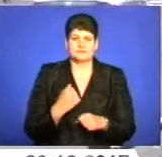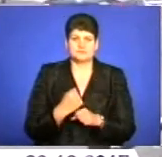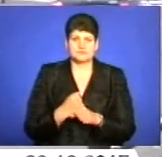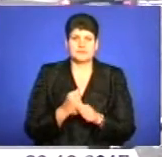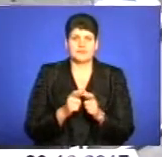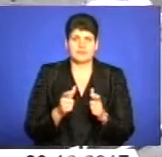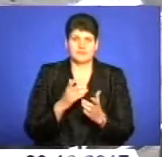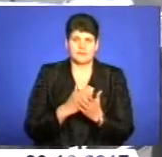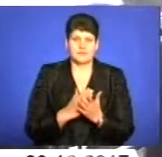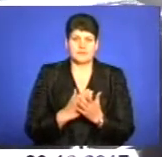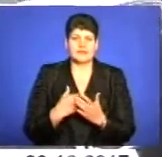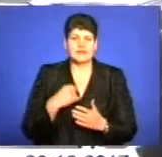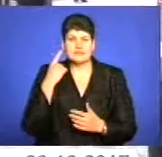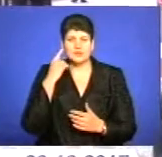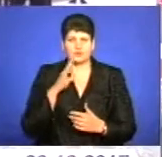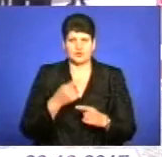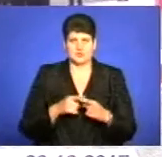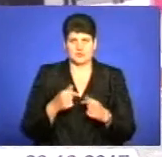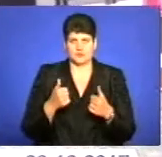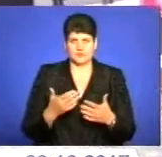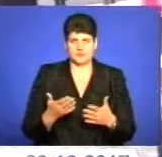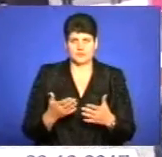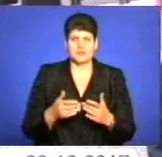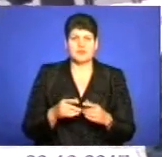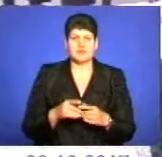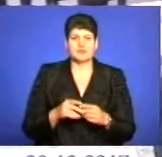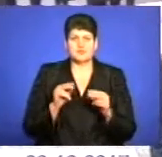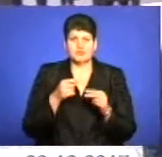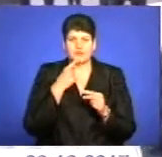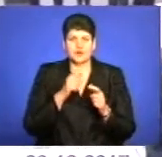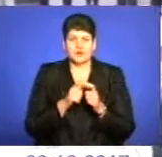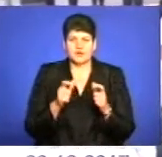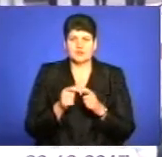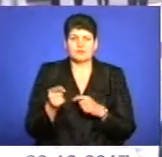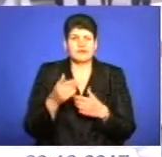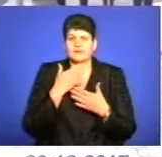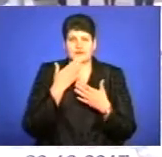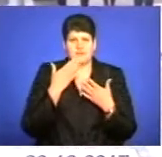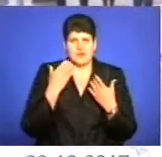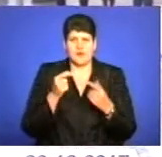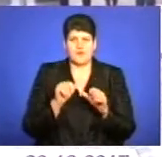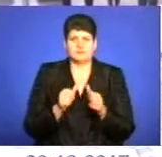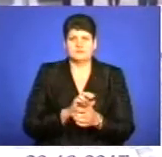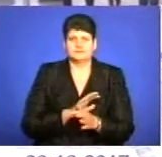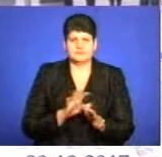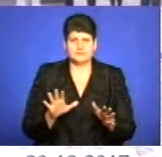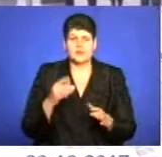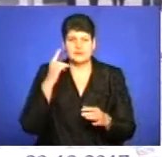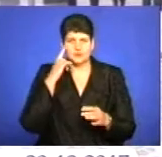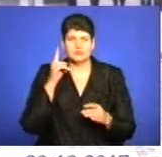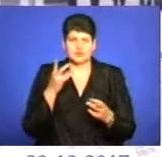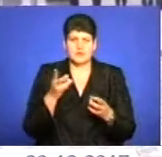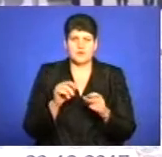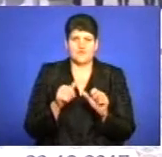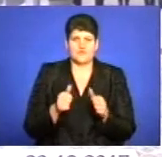Карта є. Я не думаю, що це добре. Чесно кажучи, що картки тернополянина немає, не оформляла. Але думаю, що треба